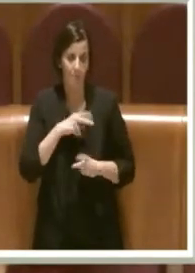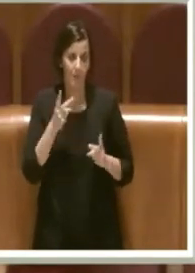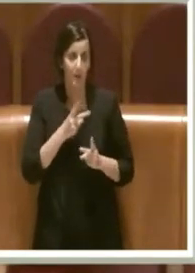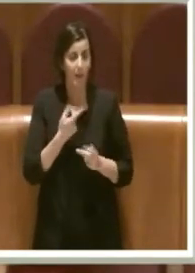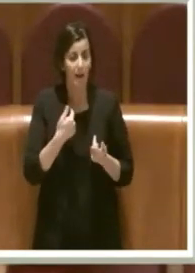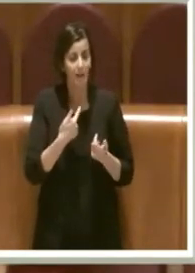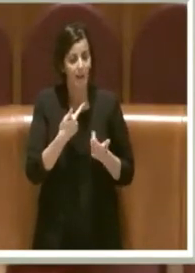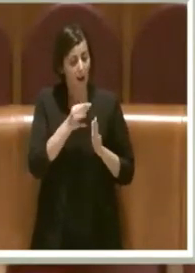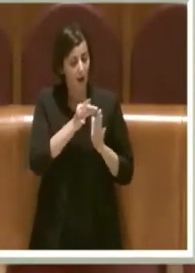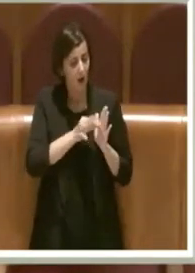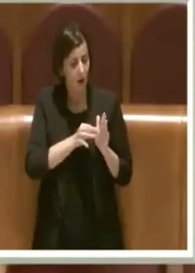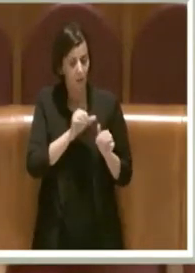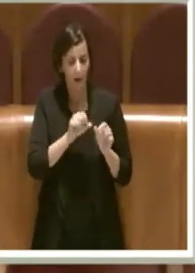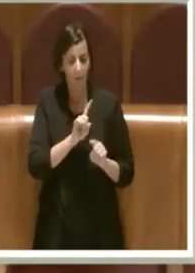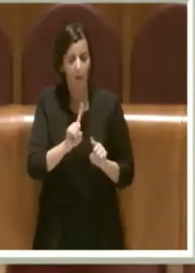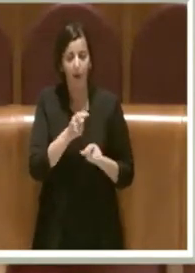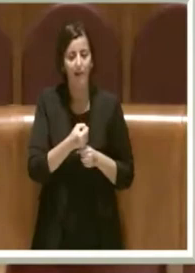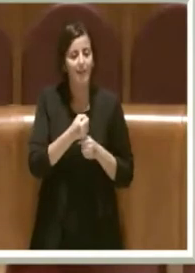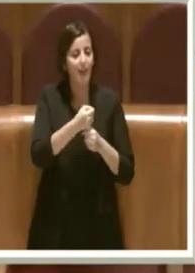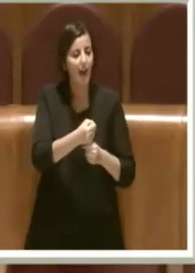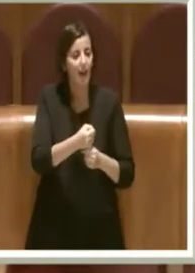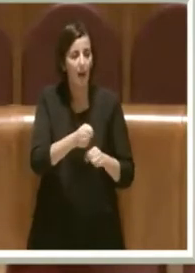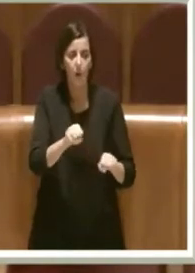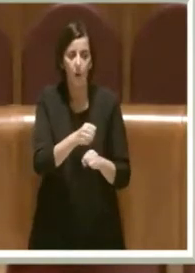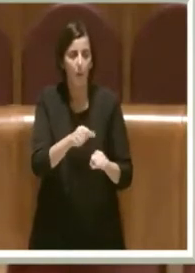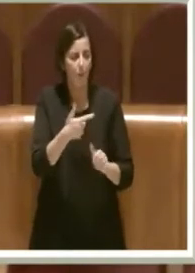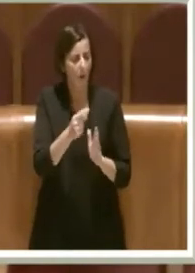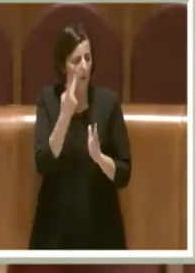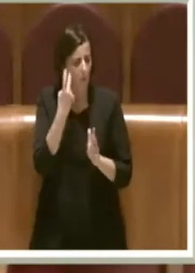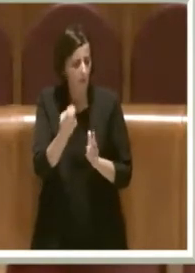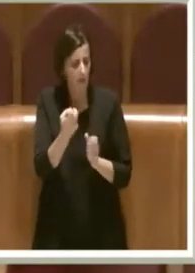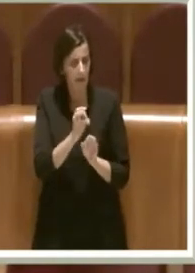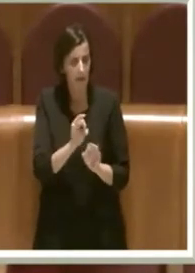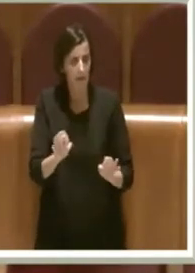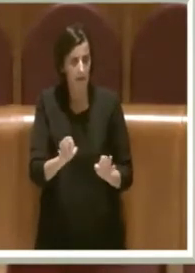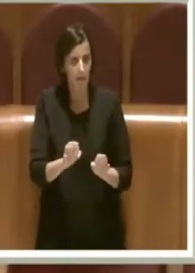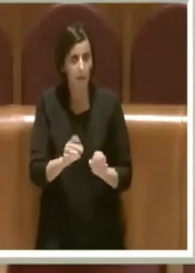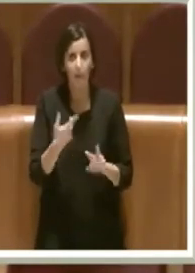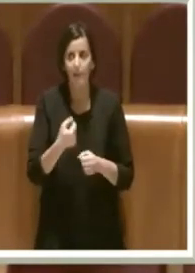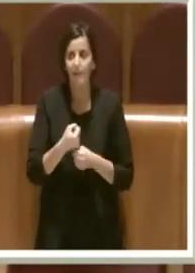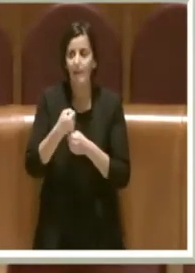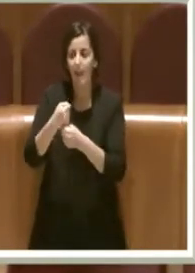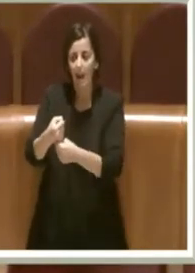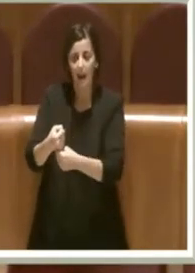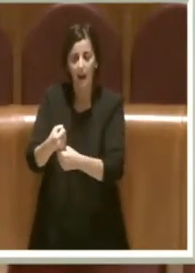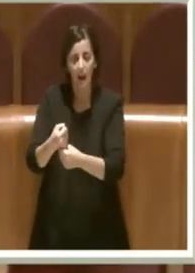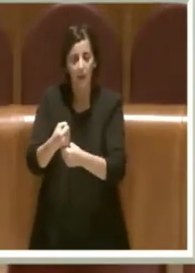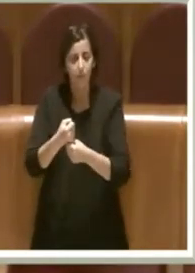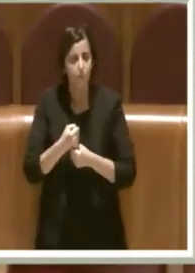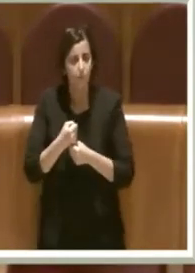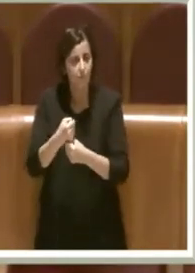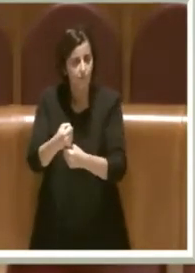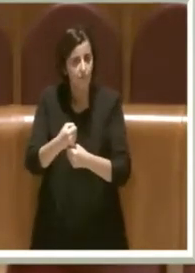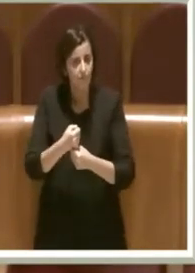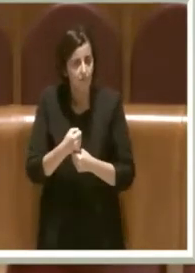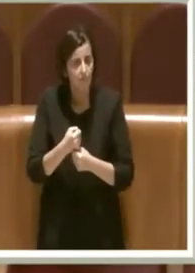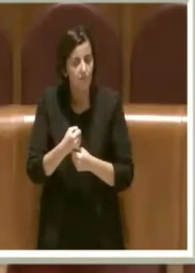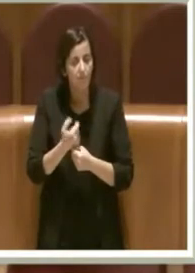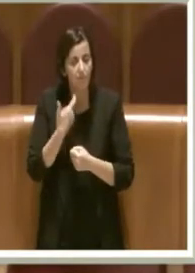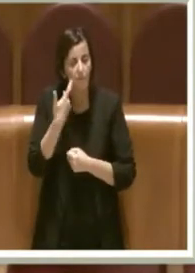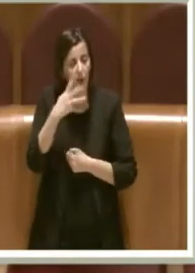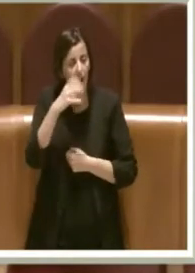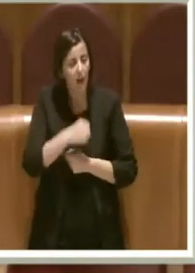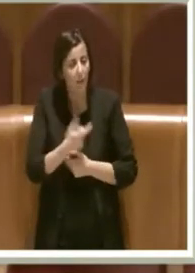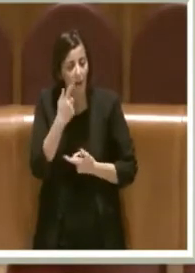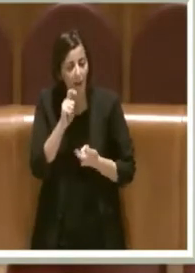regolamento lei non può dare nessuna delega perché non è previsto. Allora queste delega che vengono e queste delega che vanno ci faccia capire come vuole